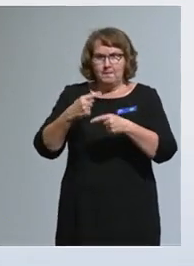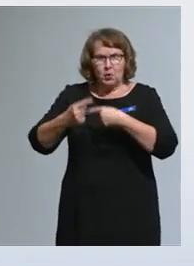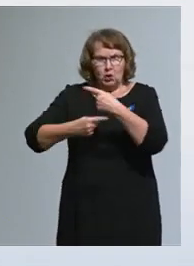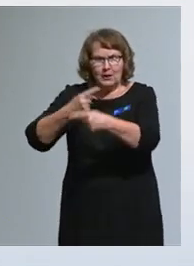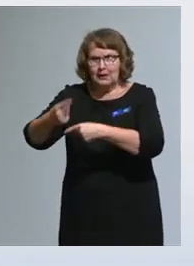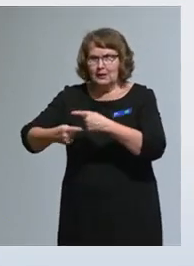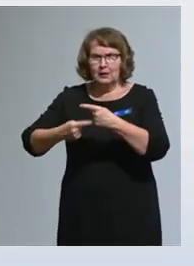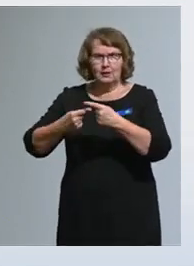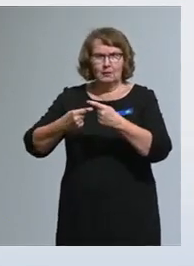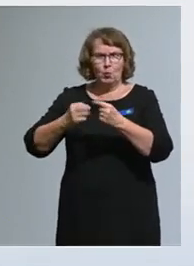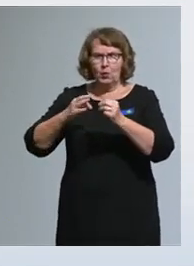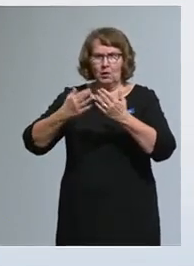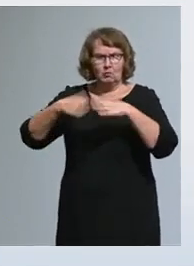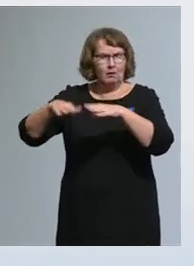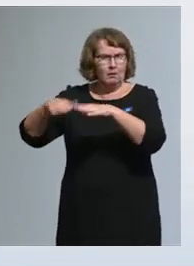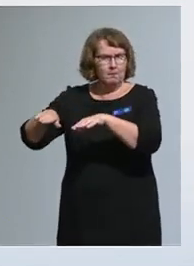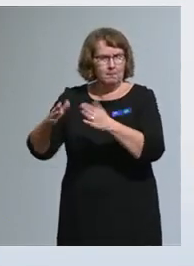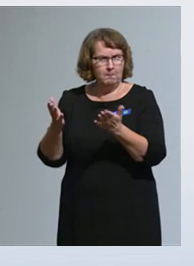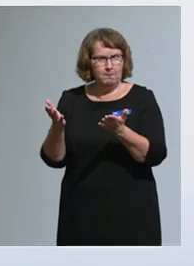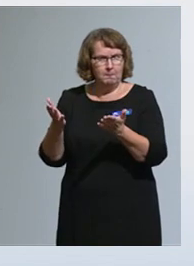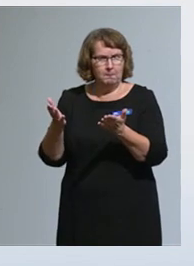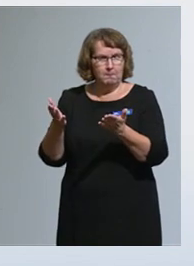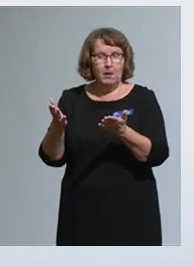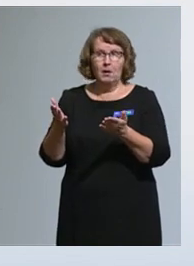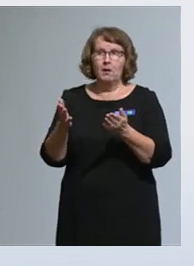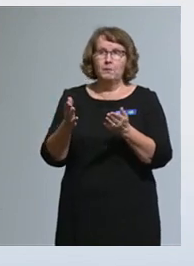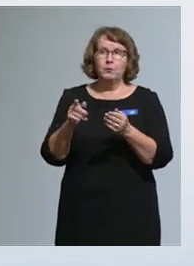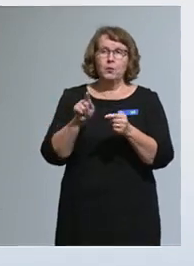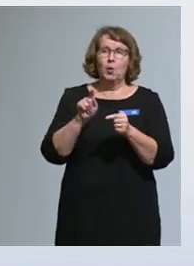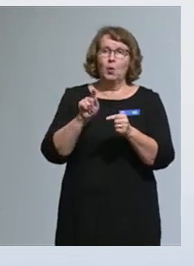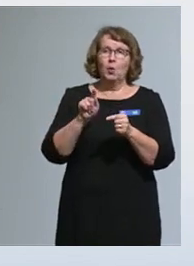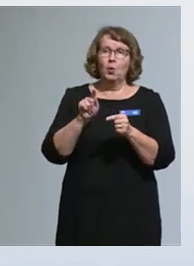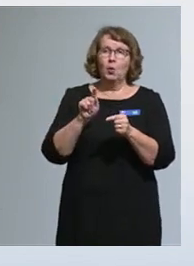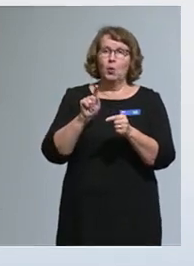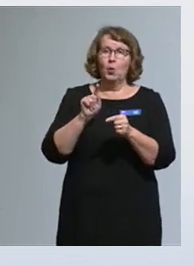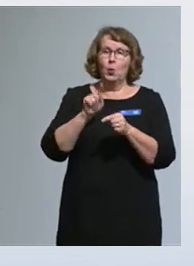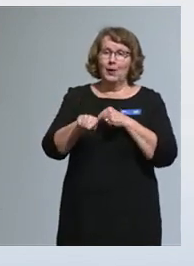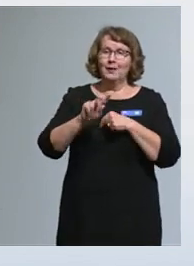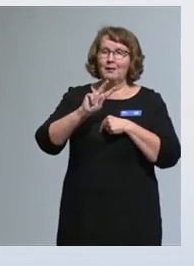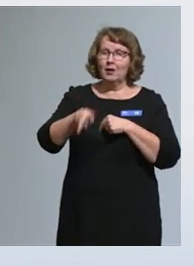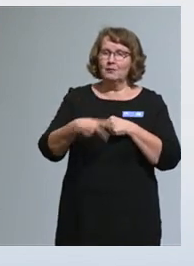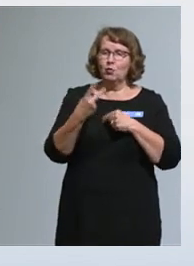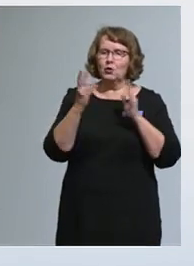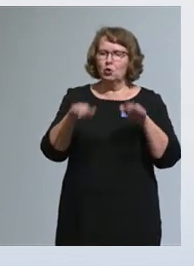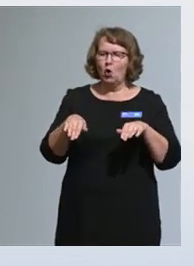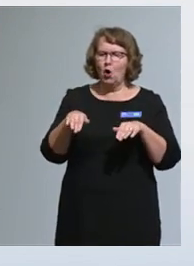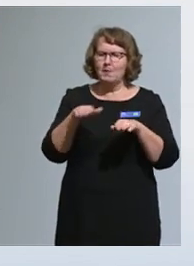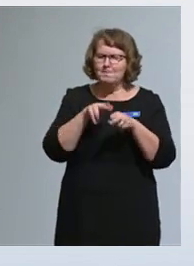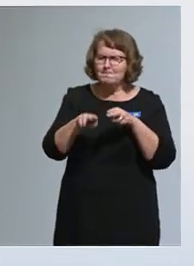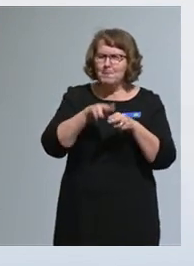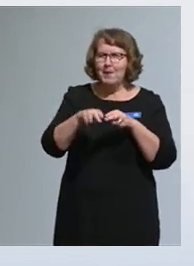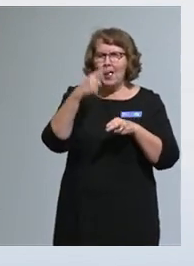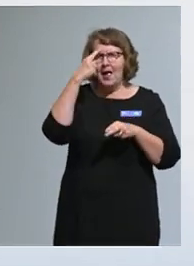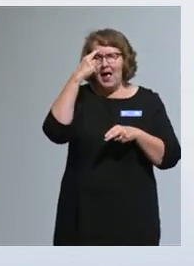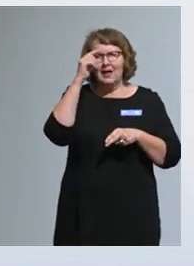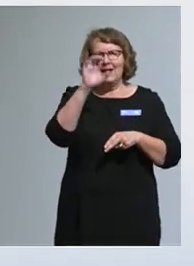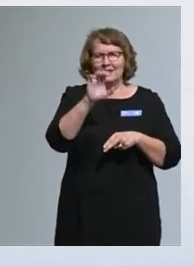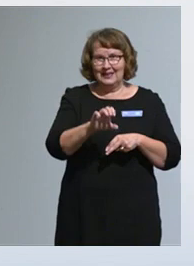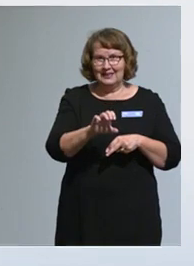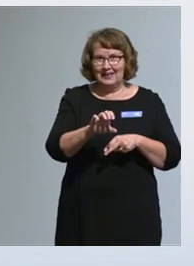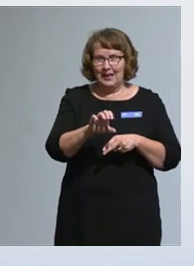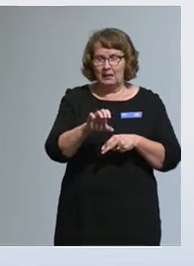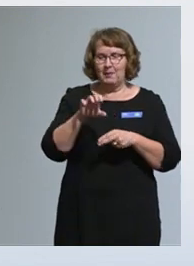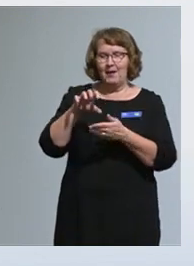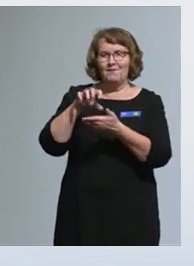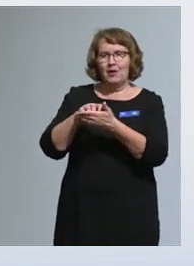Me olemme tehneet jo yli kaksi vuotta käsitettyötä. Me valmistelemme valtioavustustoiminnan